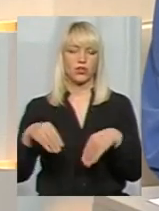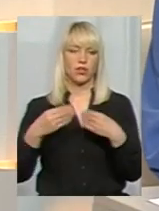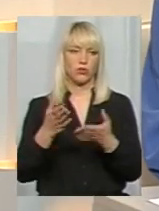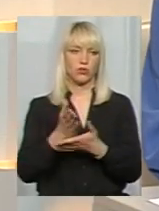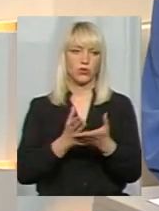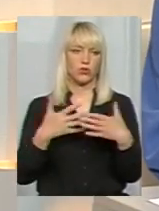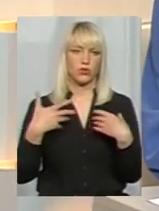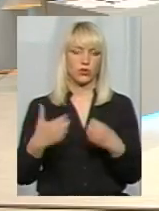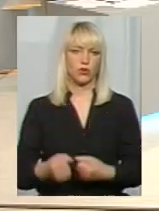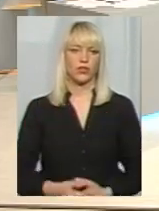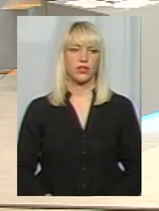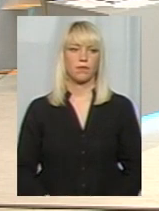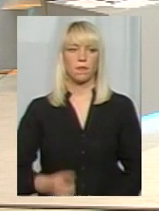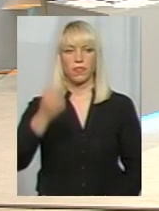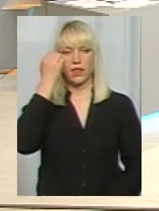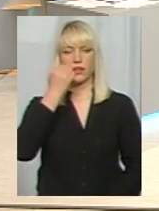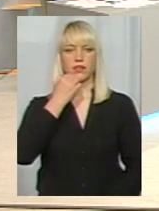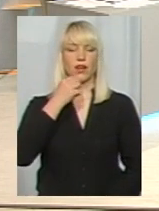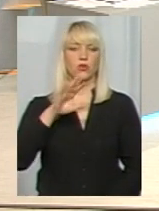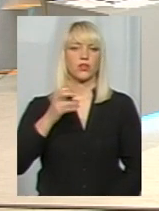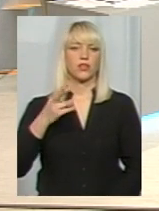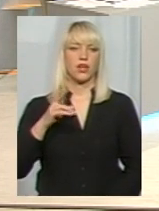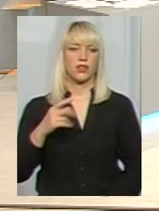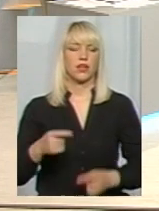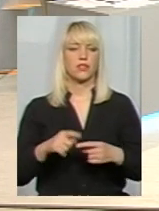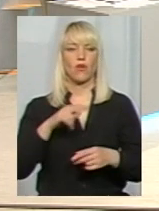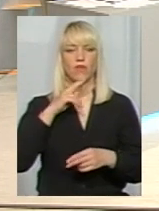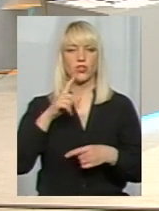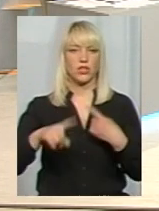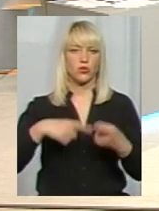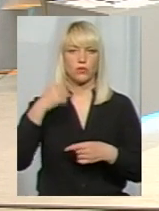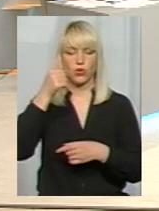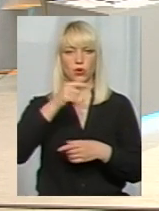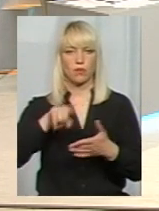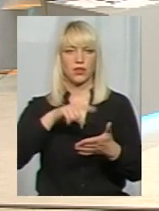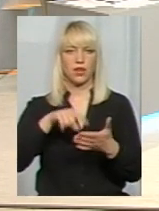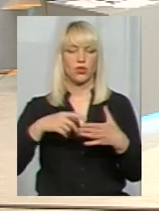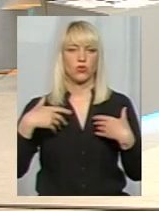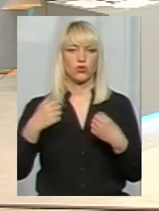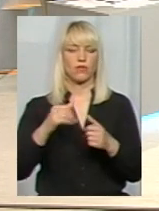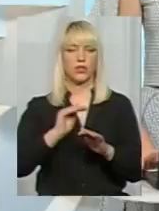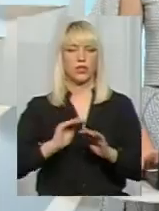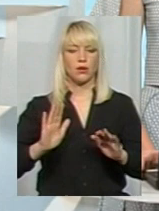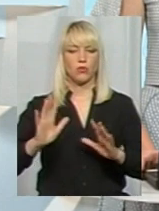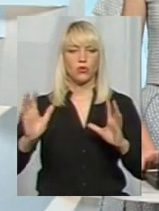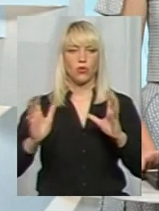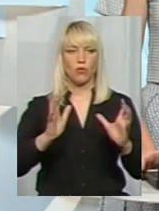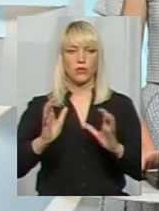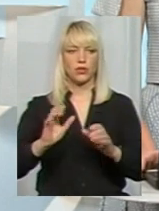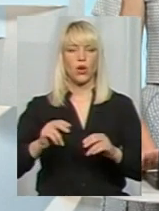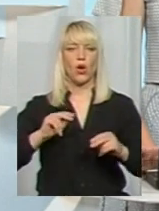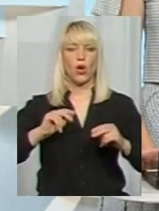послугу оздоровлення. Дякую, пані Тетяна. Зауважу, вже наступного року питаннями оздоровлення дітей будуть опікуватись в управлінні